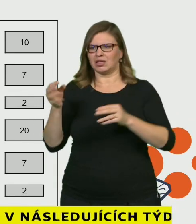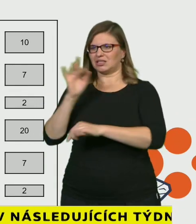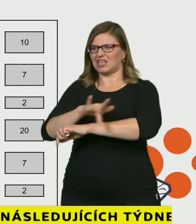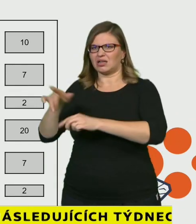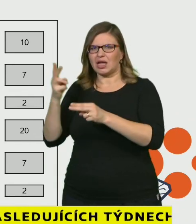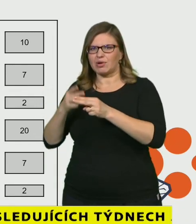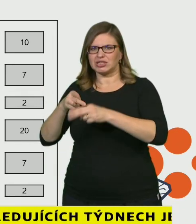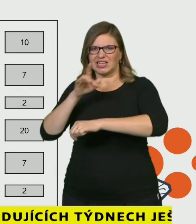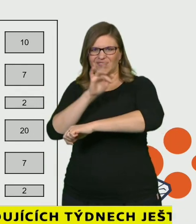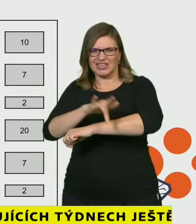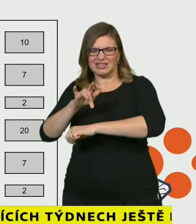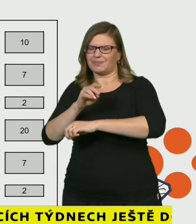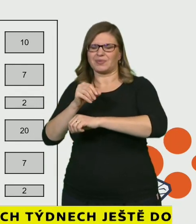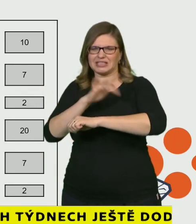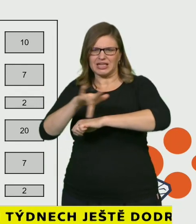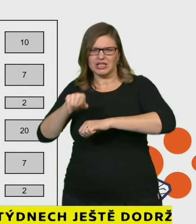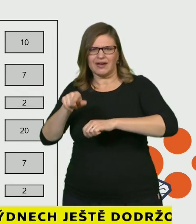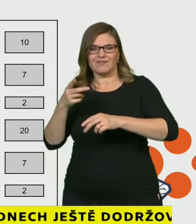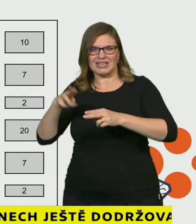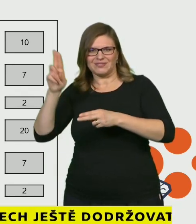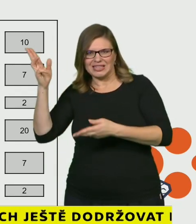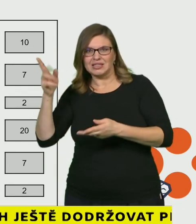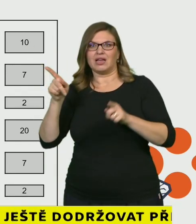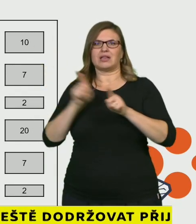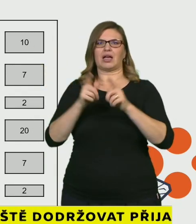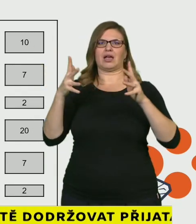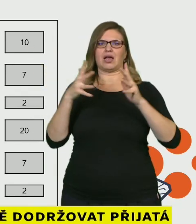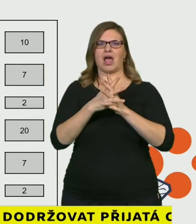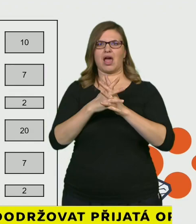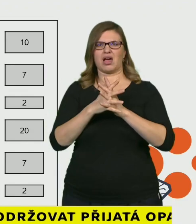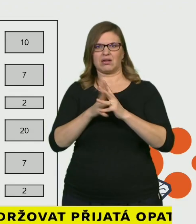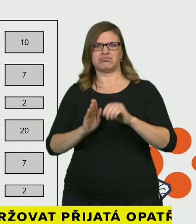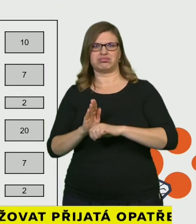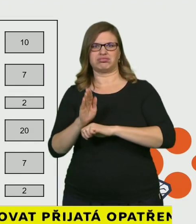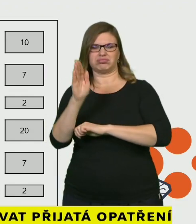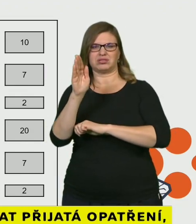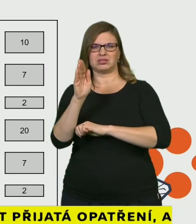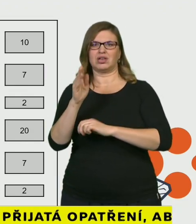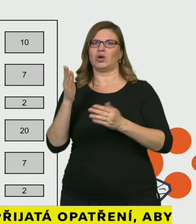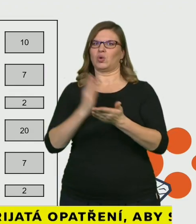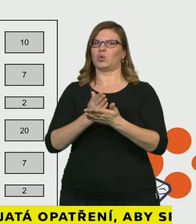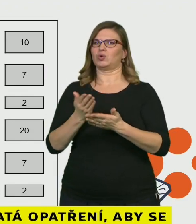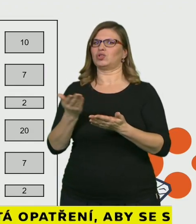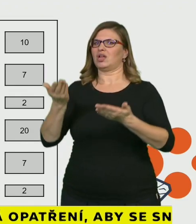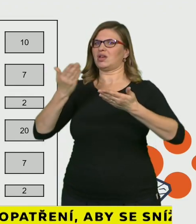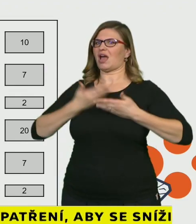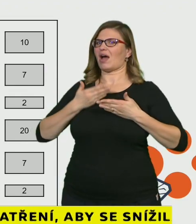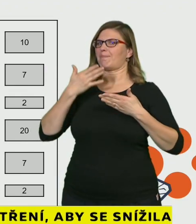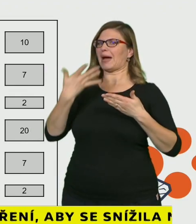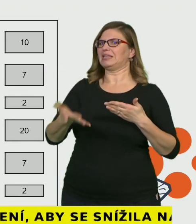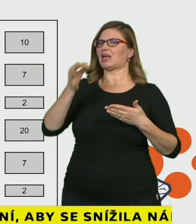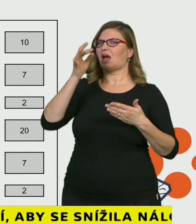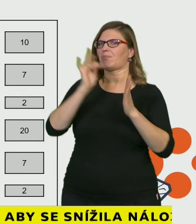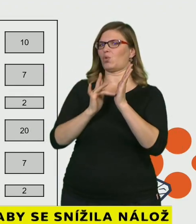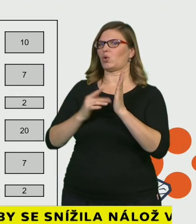výrazně hodnota reprodukčního čísla a že jsme v rizikovém indexu 50, tudíž v kategorii číslo 3. A